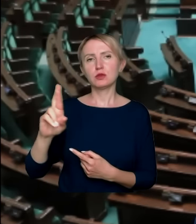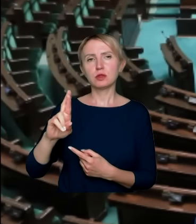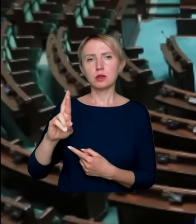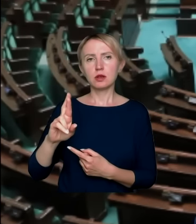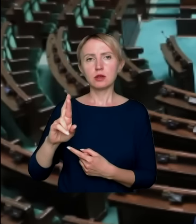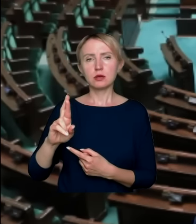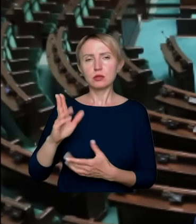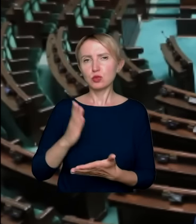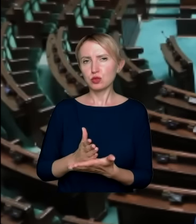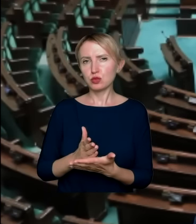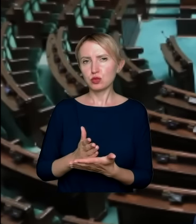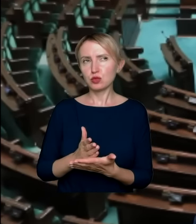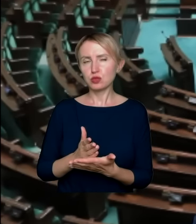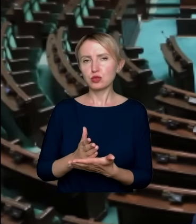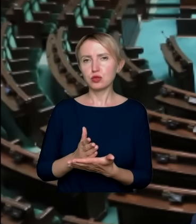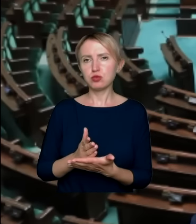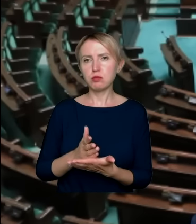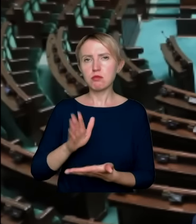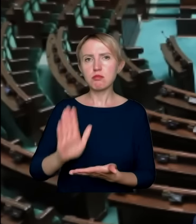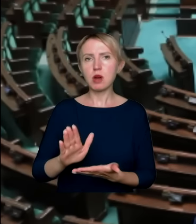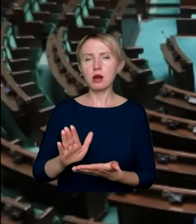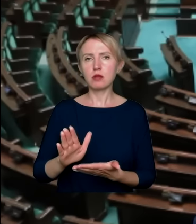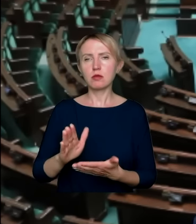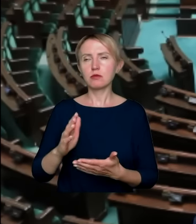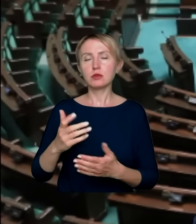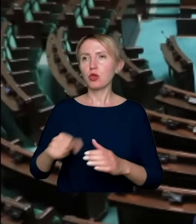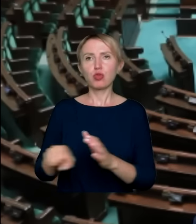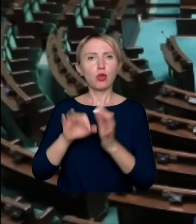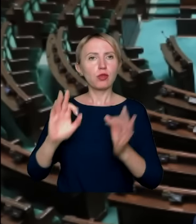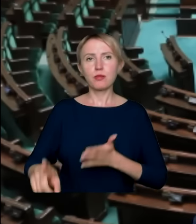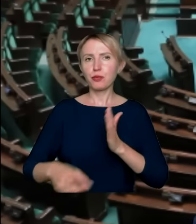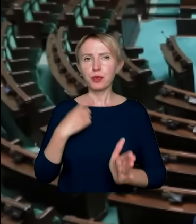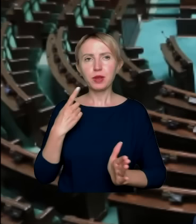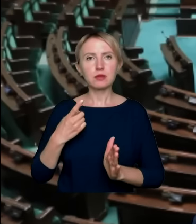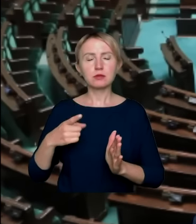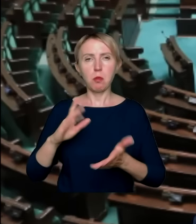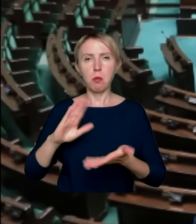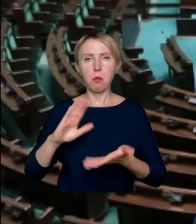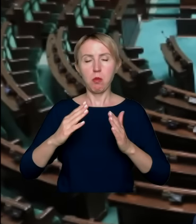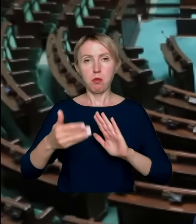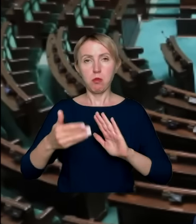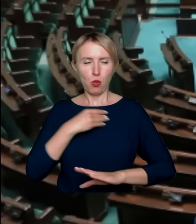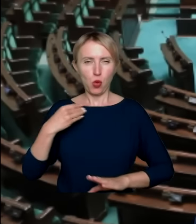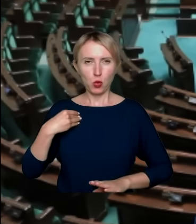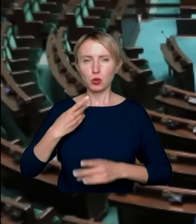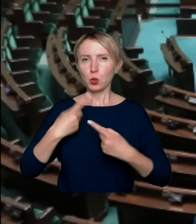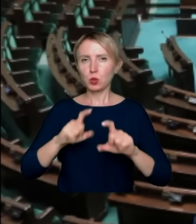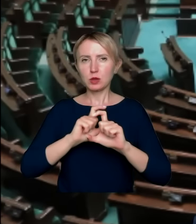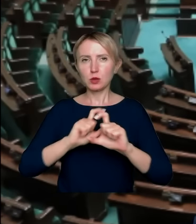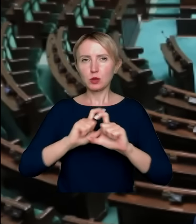odnotowała, nienotowany wcześniej na polskim rynku w bardzo krótkim czasie sukces